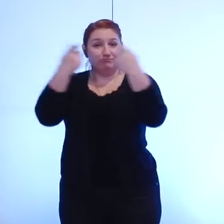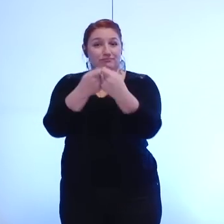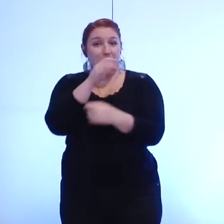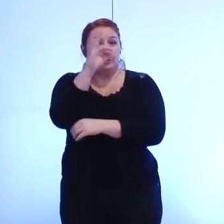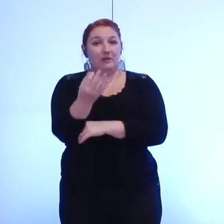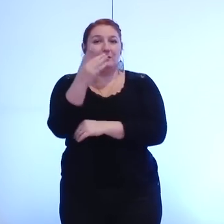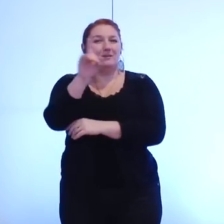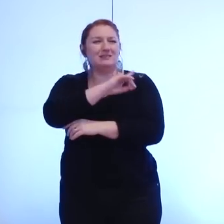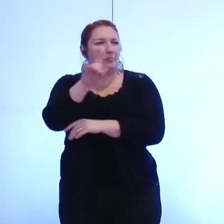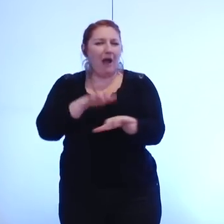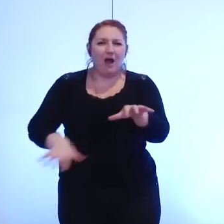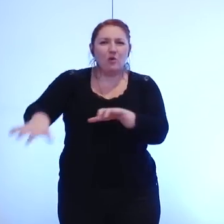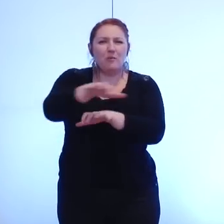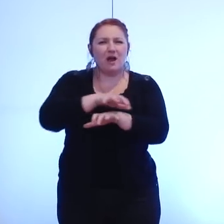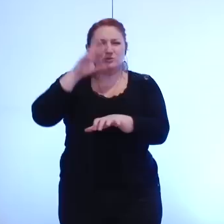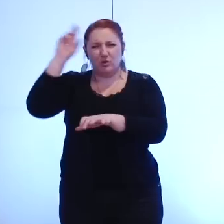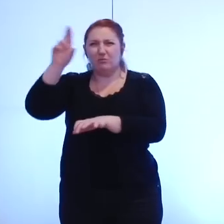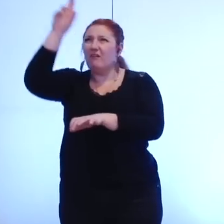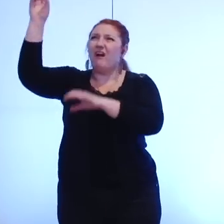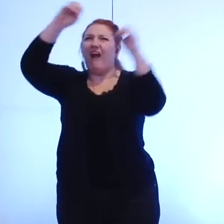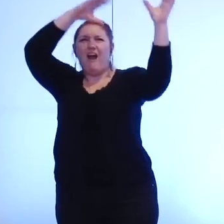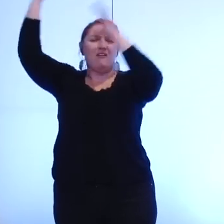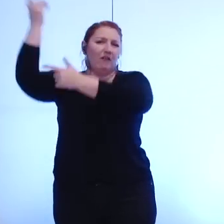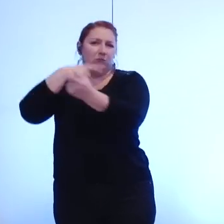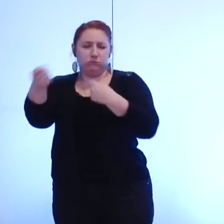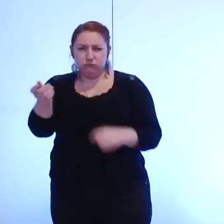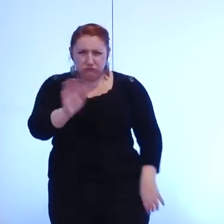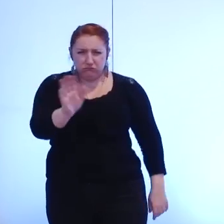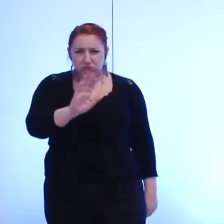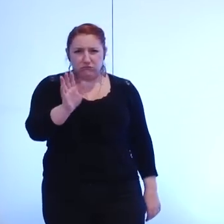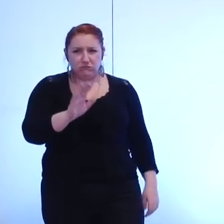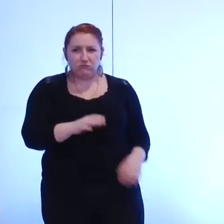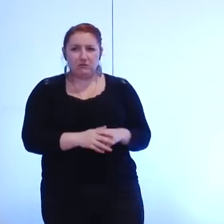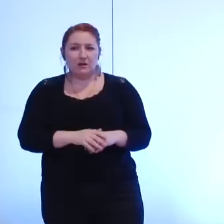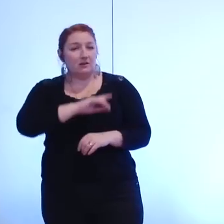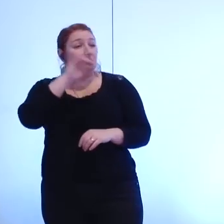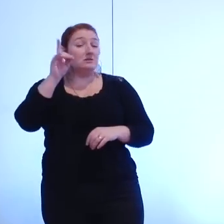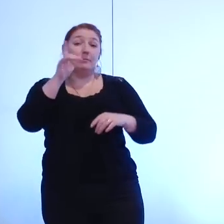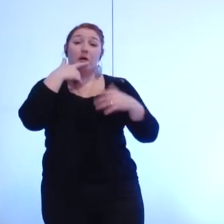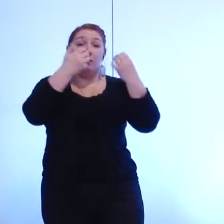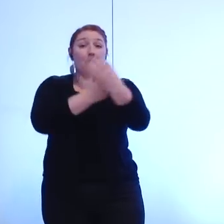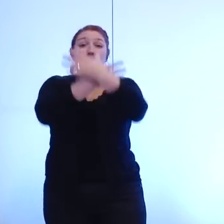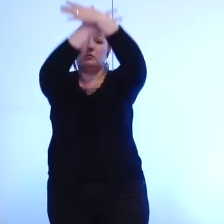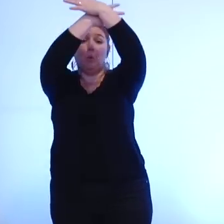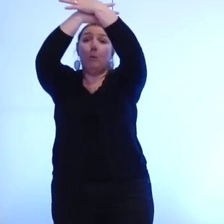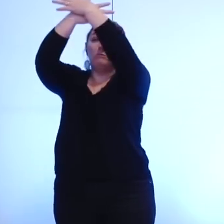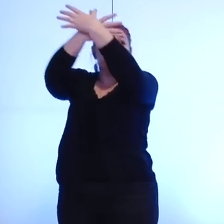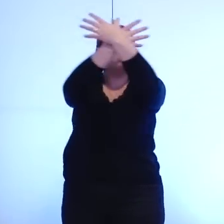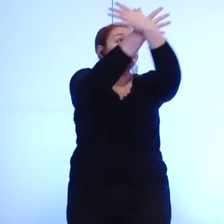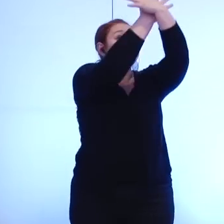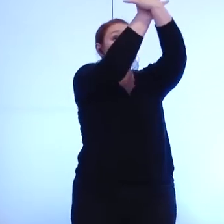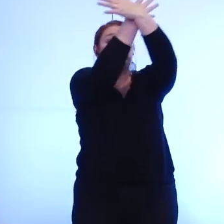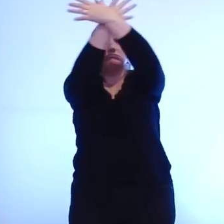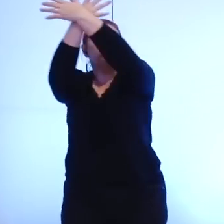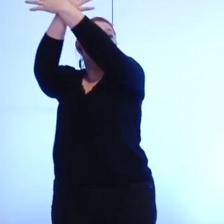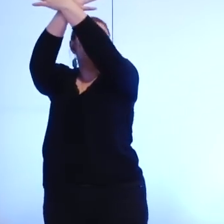fantasmée sur une espèce d'objet qui serait en lévitation au dessus du reste au dessus de la